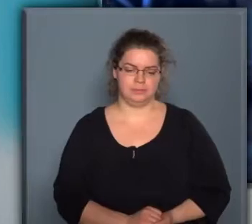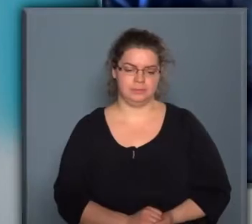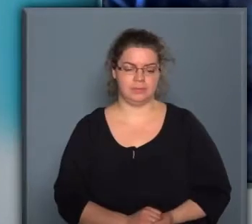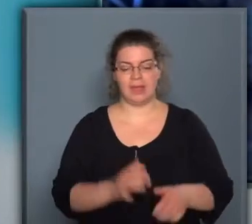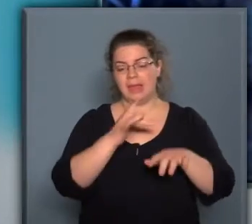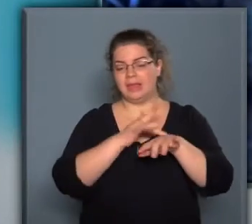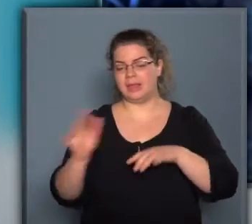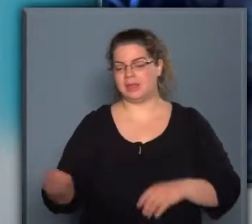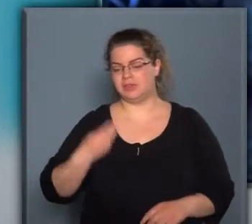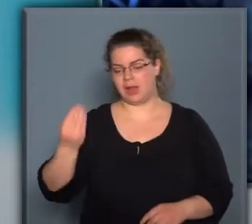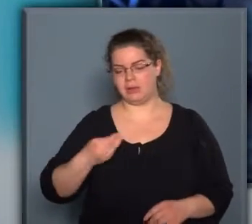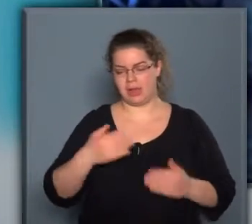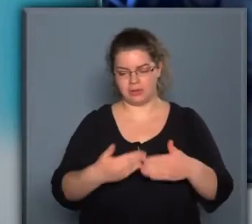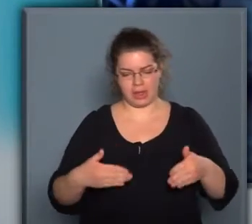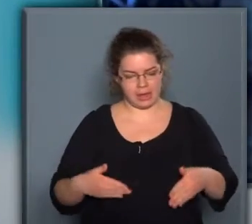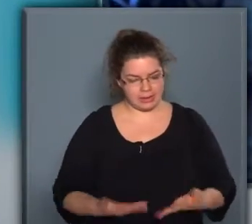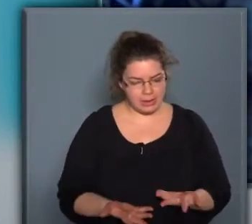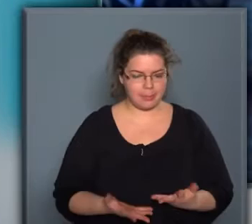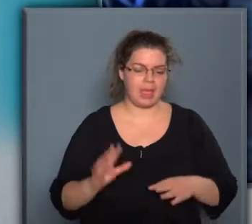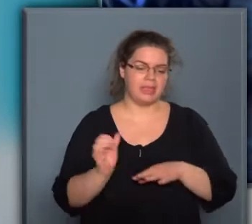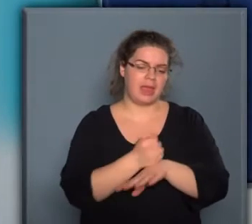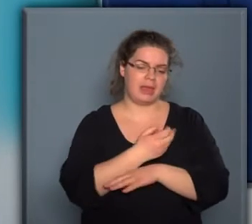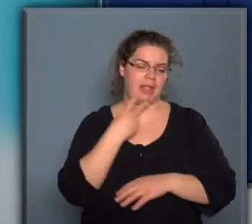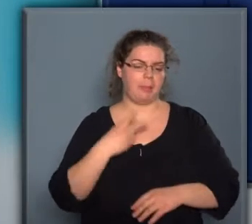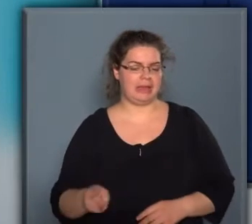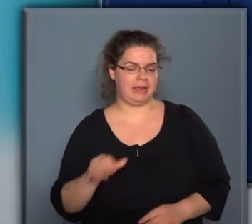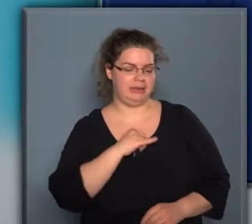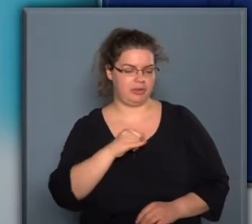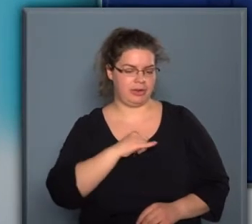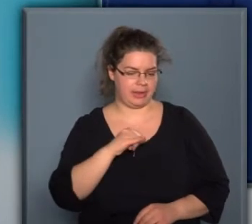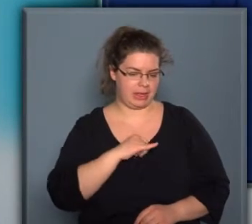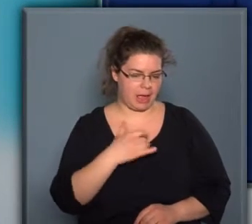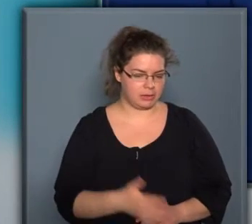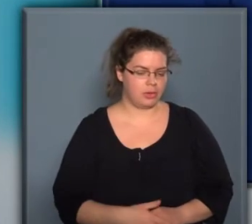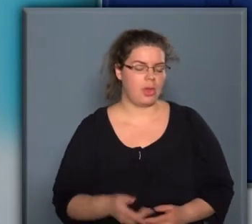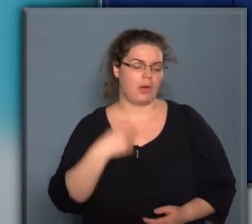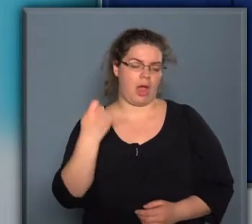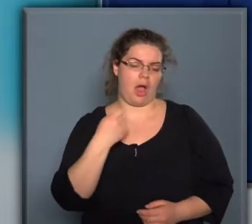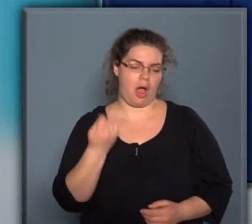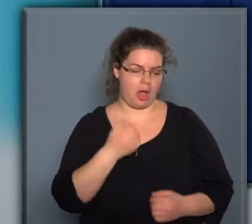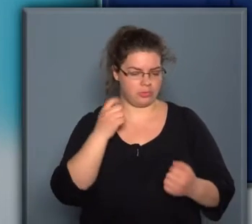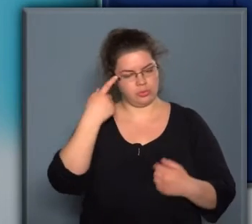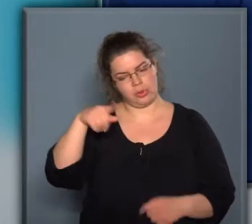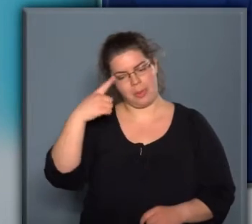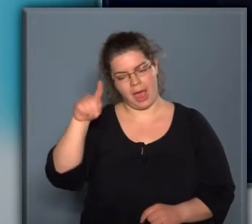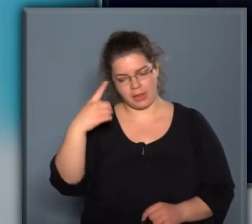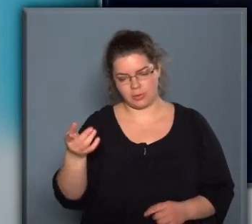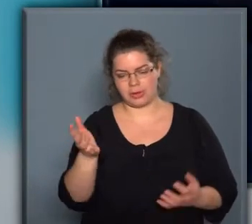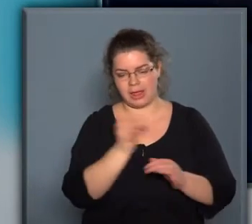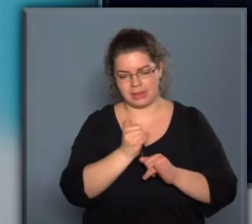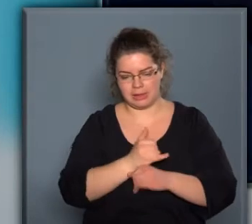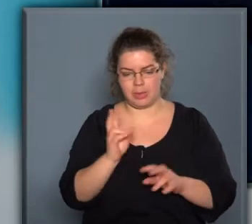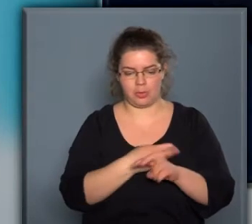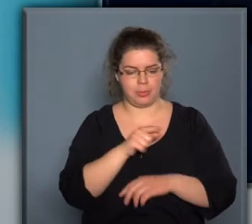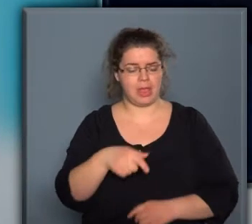Ingyenes előadások keretében nyerhetnek betekintést az érdeklődők a hadtudományok rejtelmébe kőbányán. A